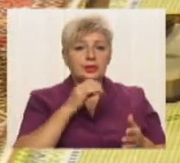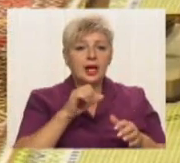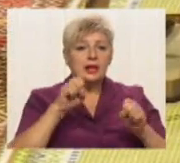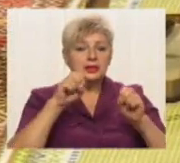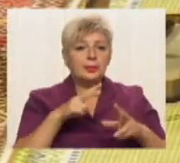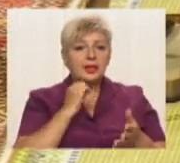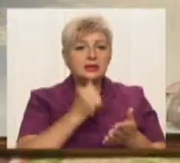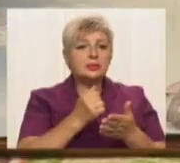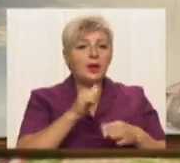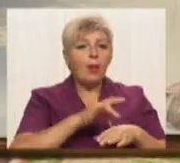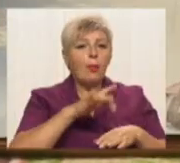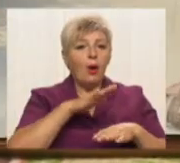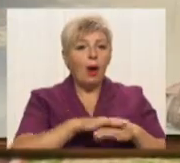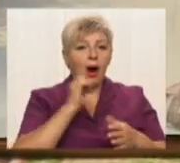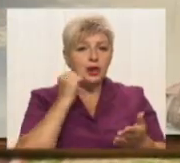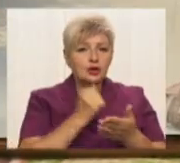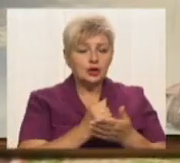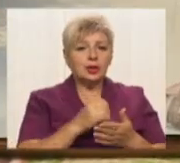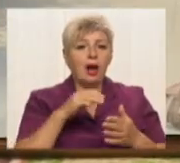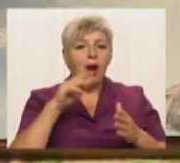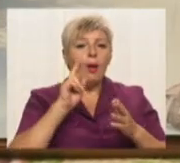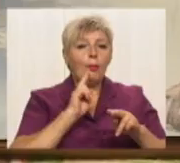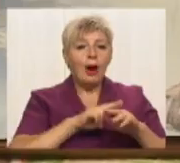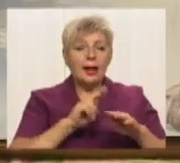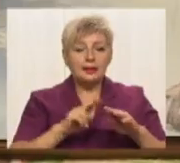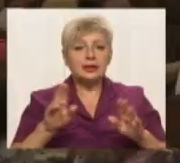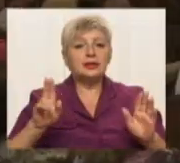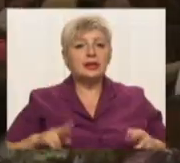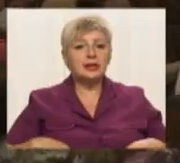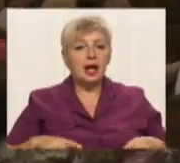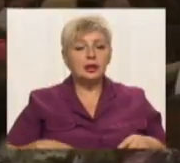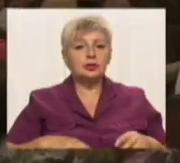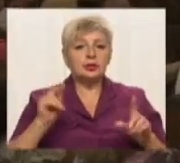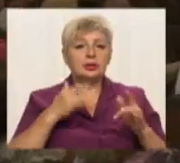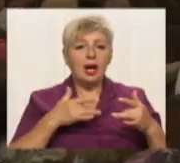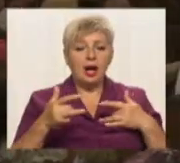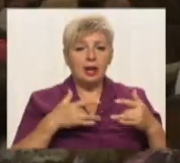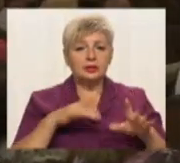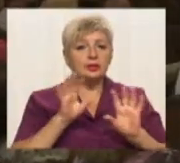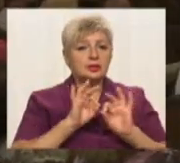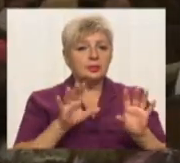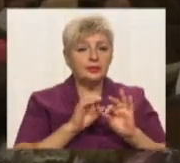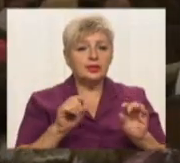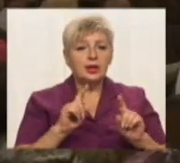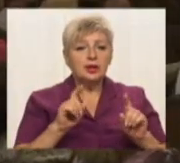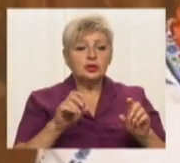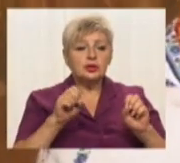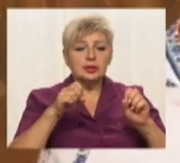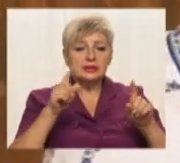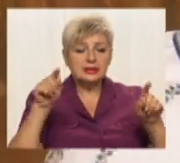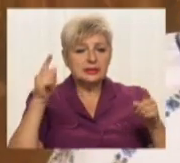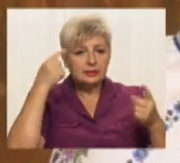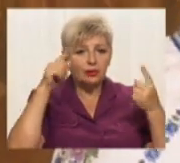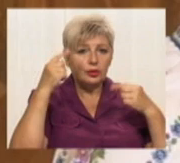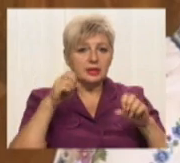честь створення українського драматичного театру. Директор театру Оксана Петровська розповідає, що створення спеціальної марки стало для